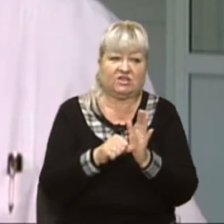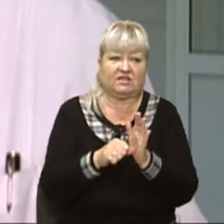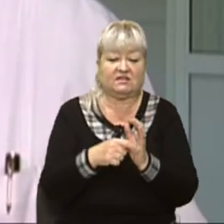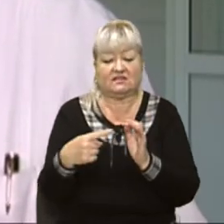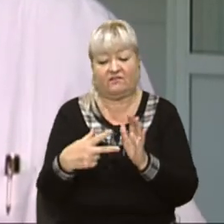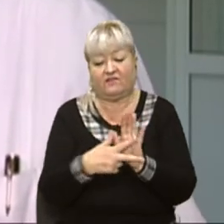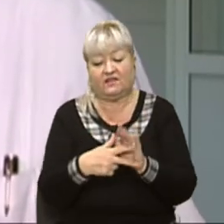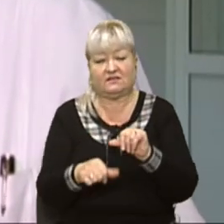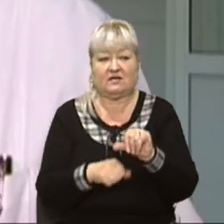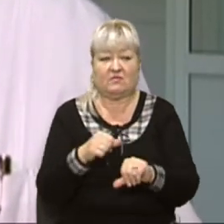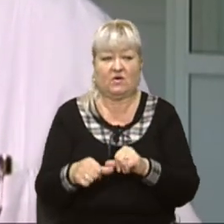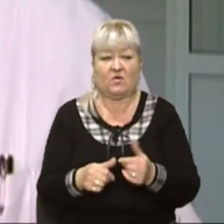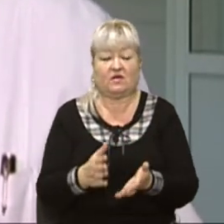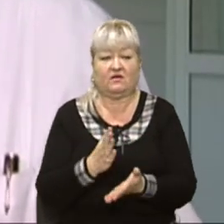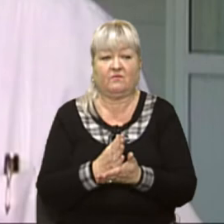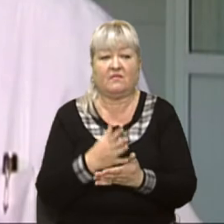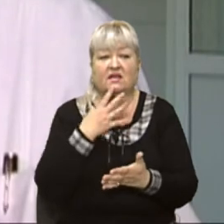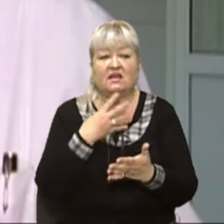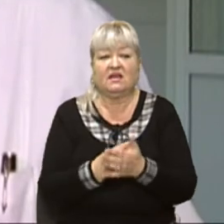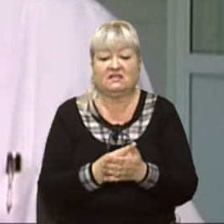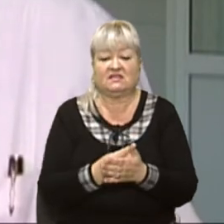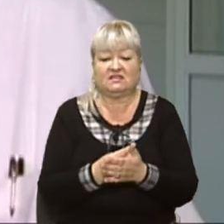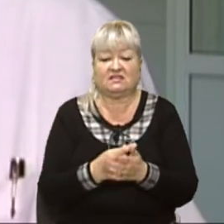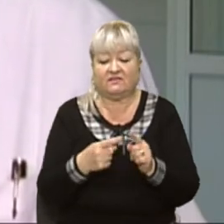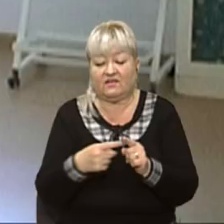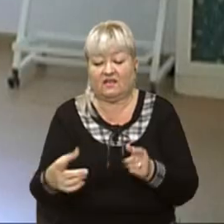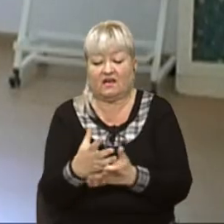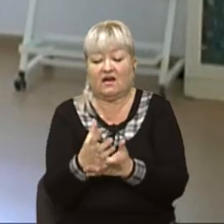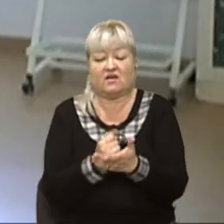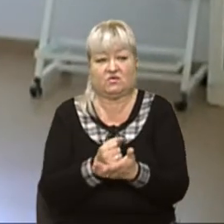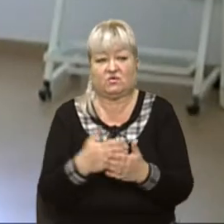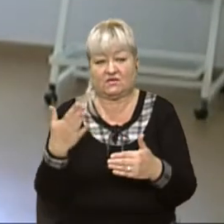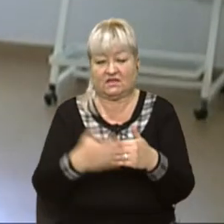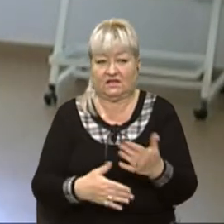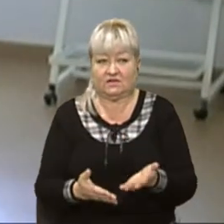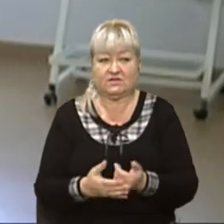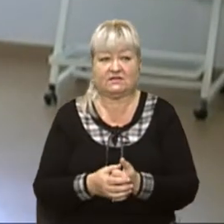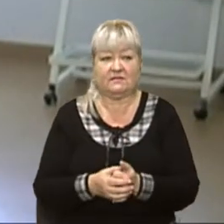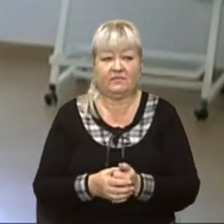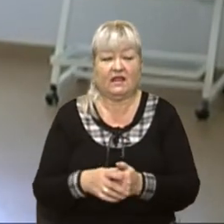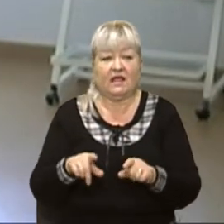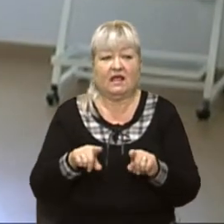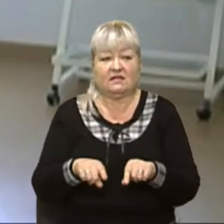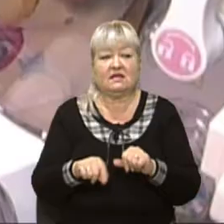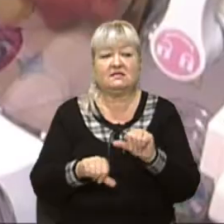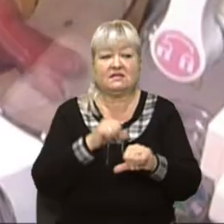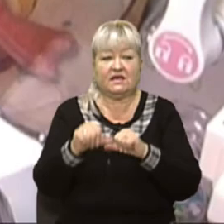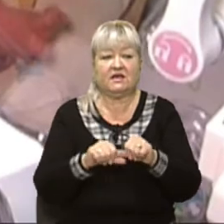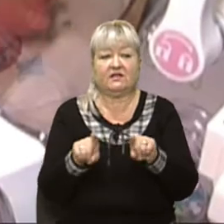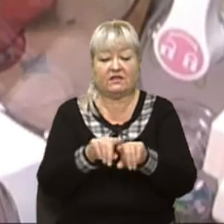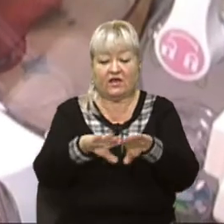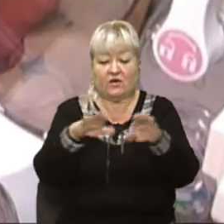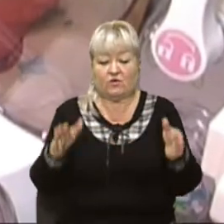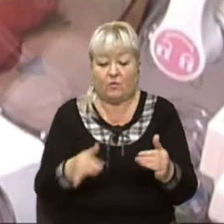моральний свій ресурс вичерпає, його треба буде міняти. За цей рік в таких інкубаторах дитячої лікарні